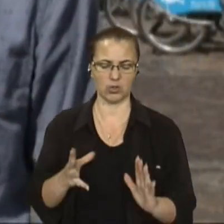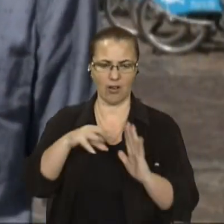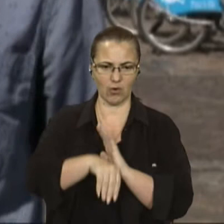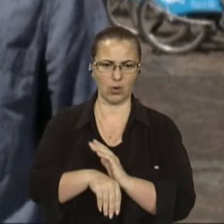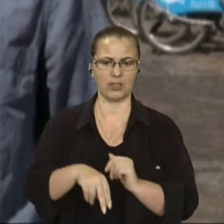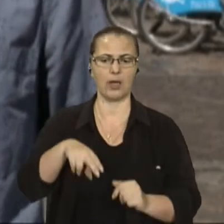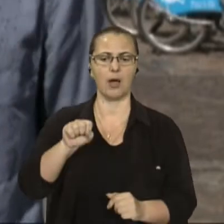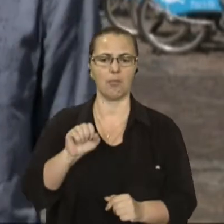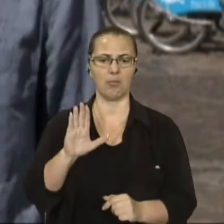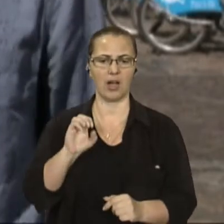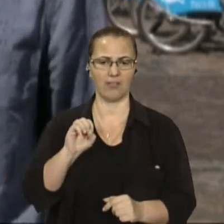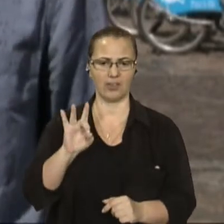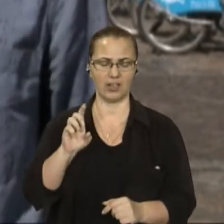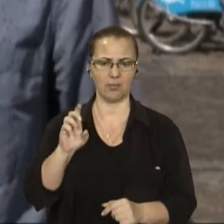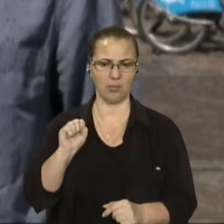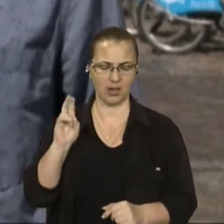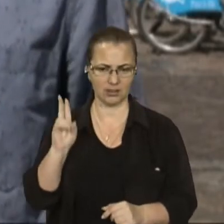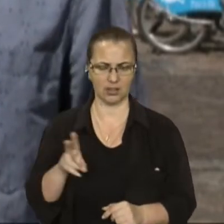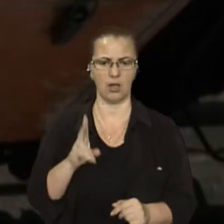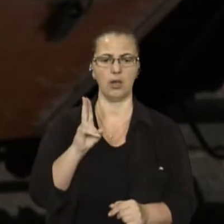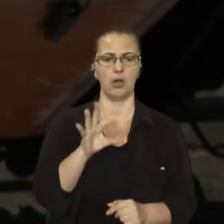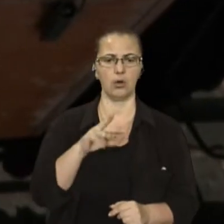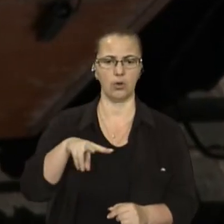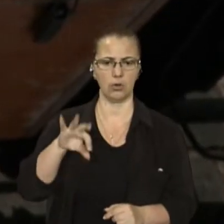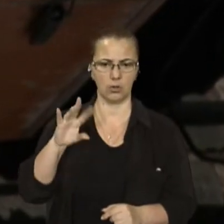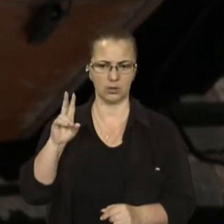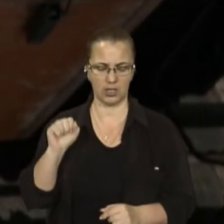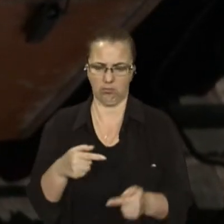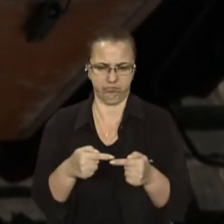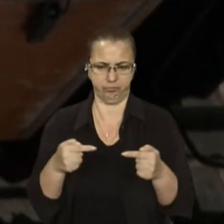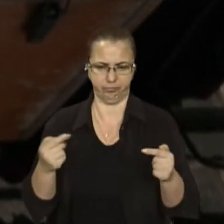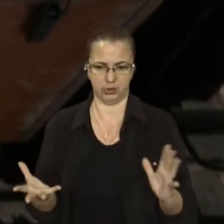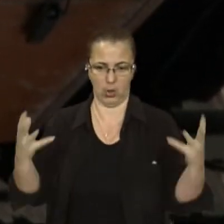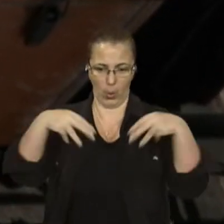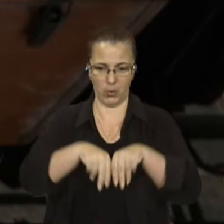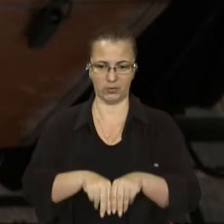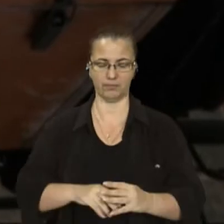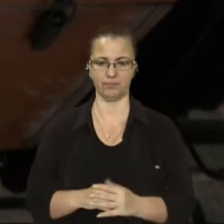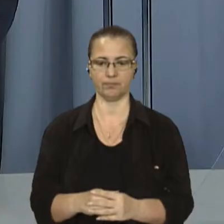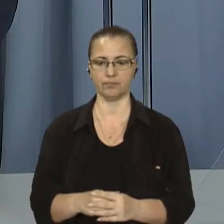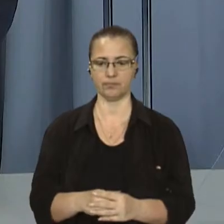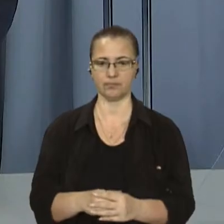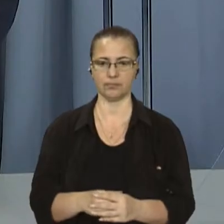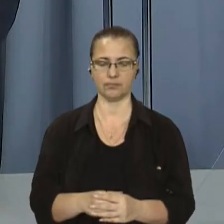смарт-панель, на якій відсвичується все про зарядку. Назар Аниська, Олег Греб, новини на Суспільному, Львів.